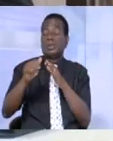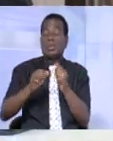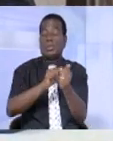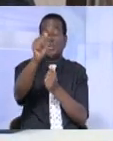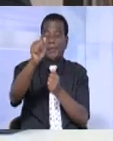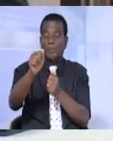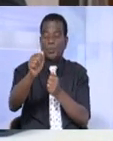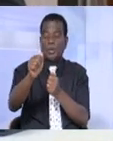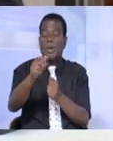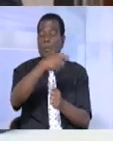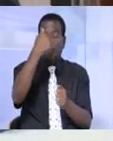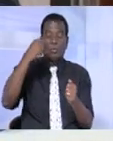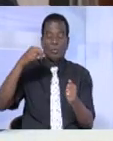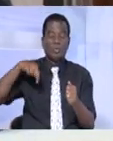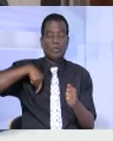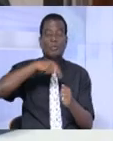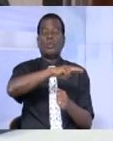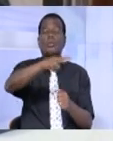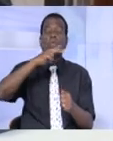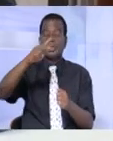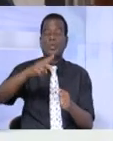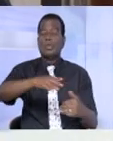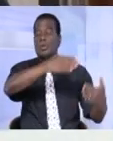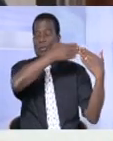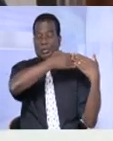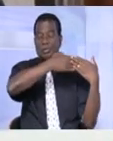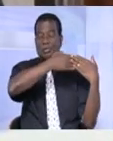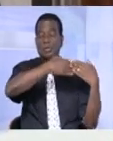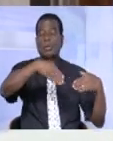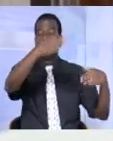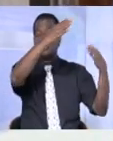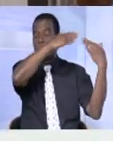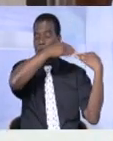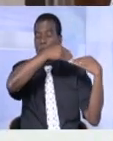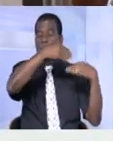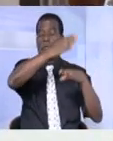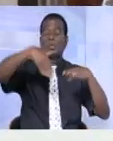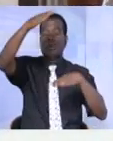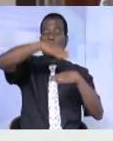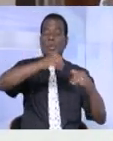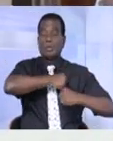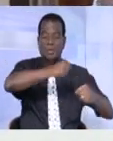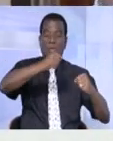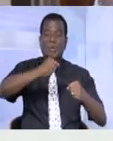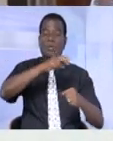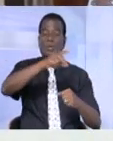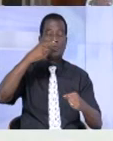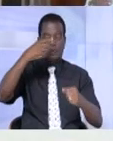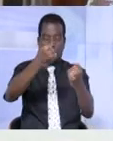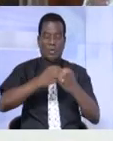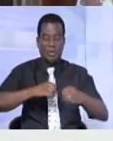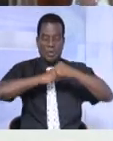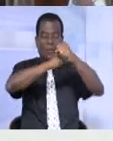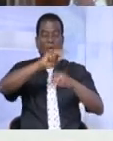de chefs suprêmes des armées et de leaders charismatiques. Fidèles à votre serment de défendre la République et nos